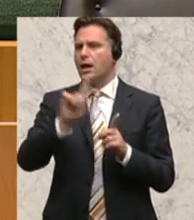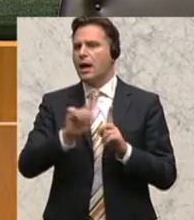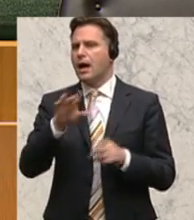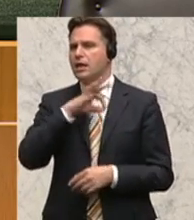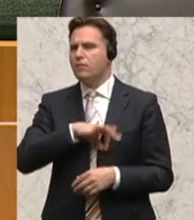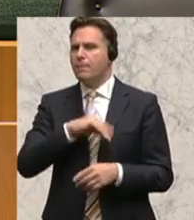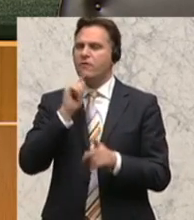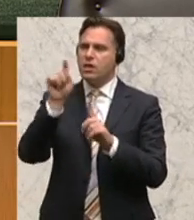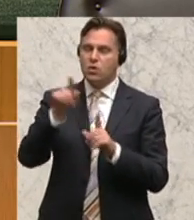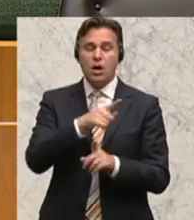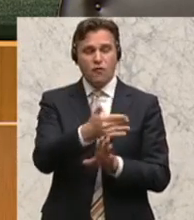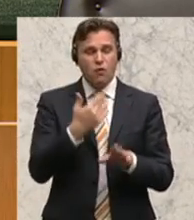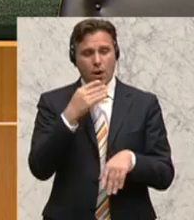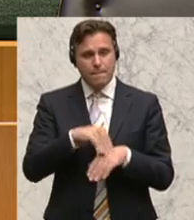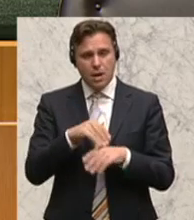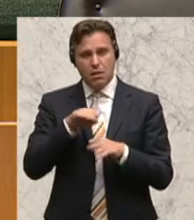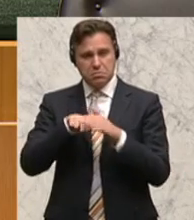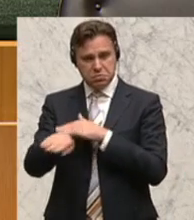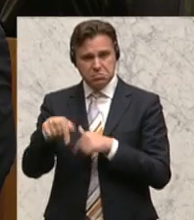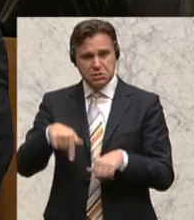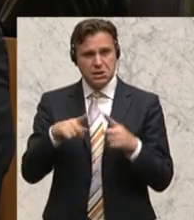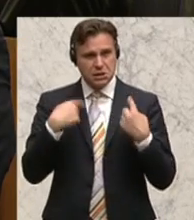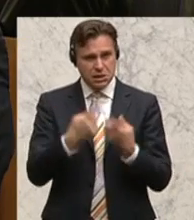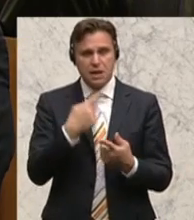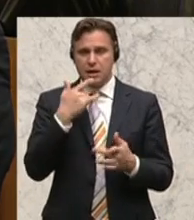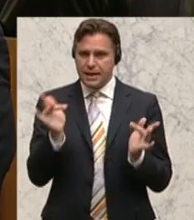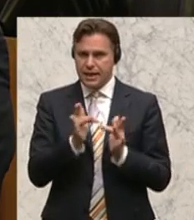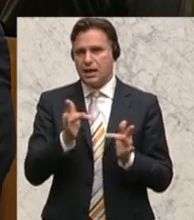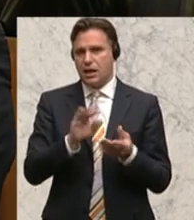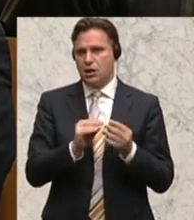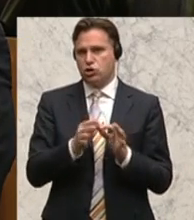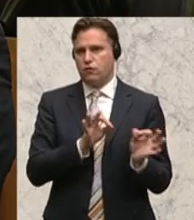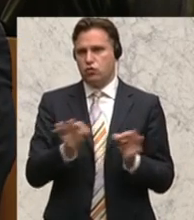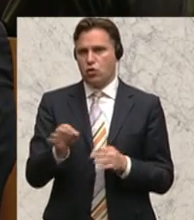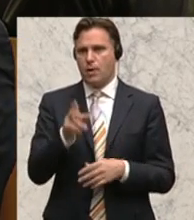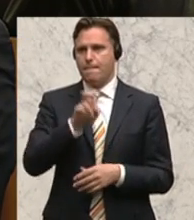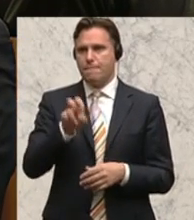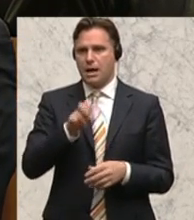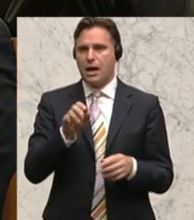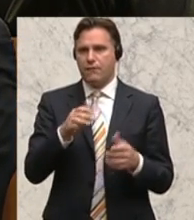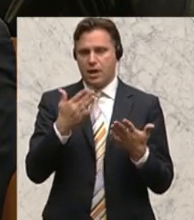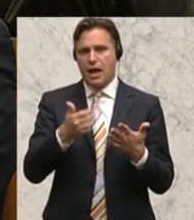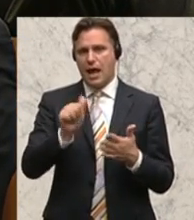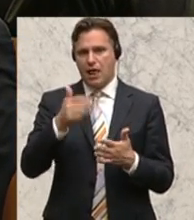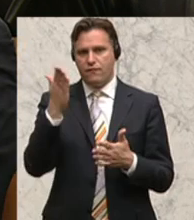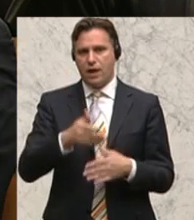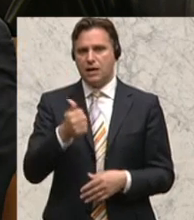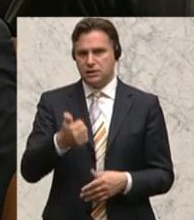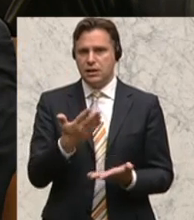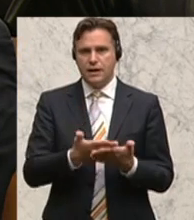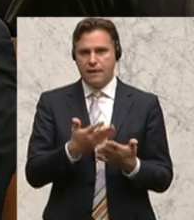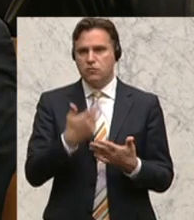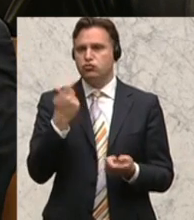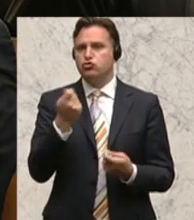als eine Verletzung des § 11 Absatz 1 der Geschäftsordnung. Aber er ist sanktionslos und ich denke, wir sollten dieses